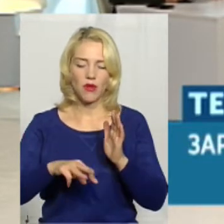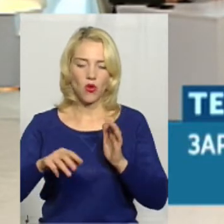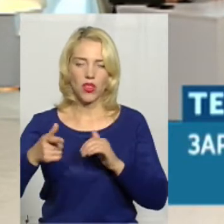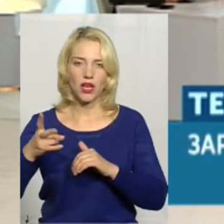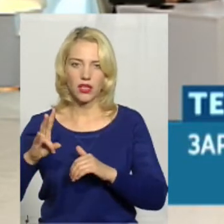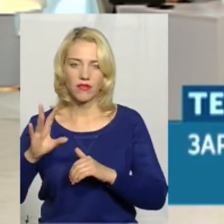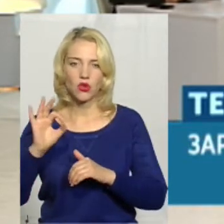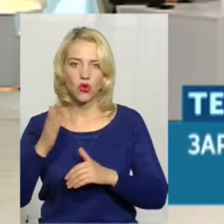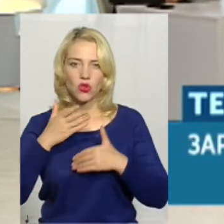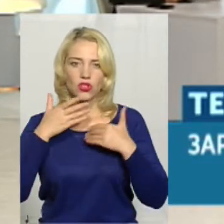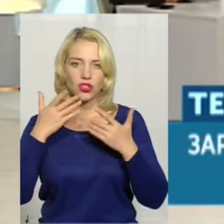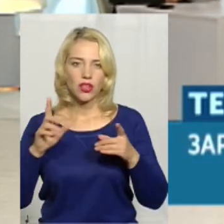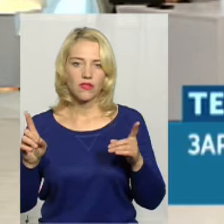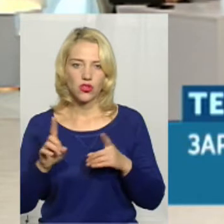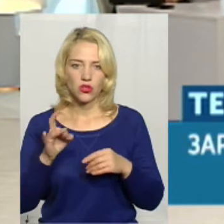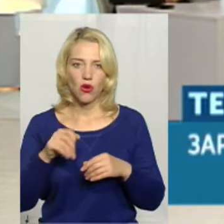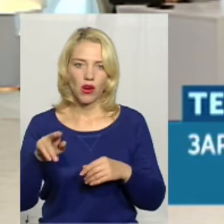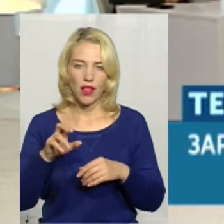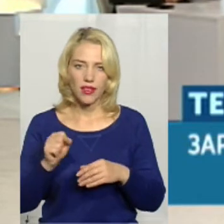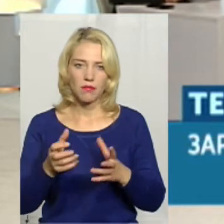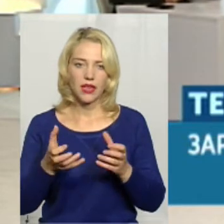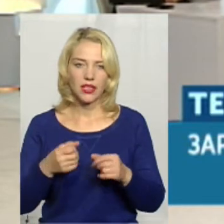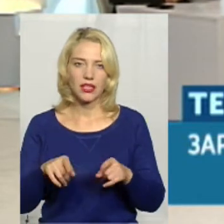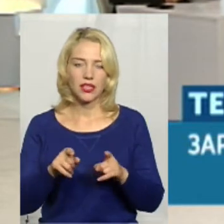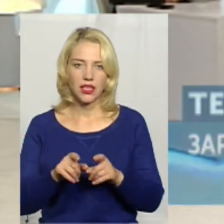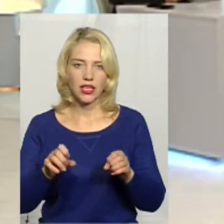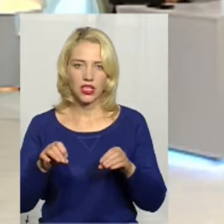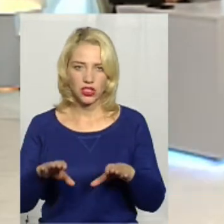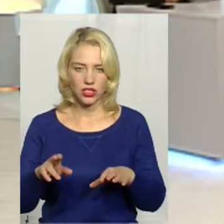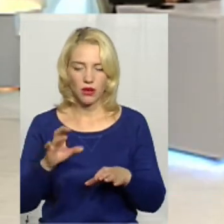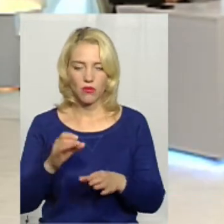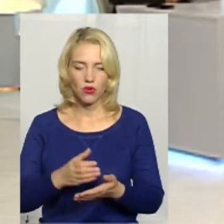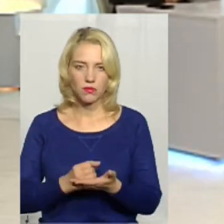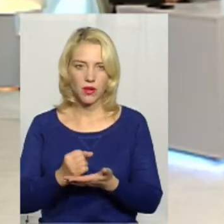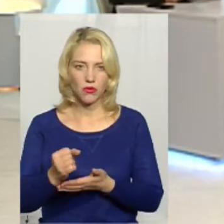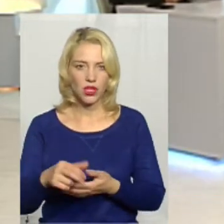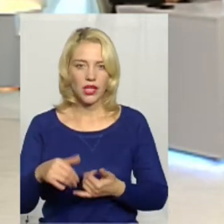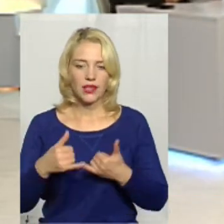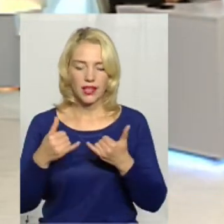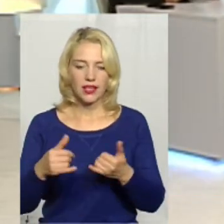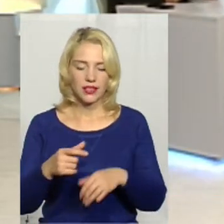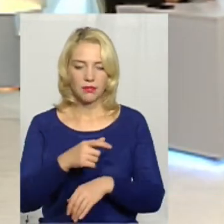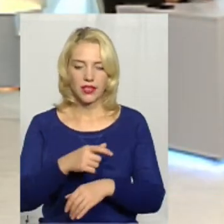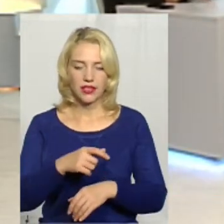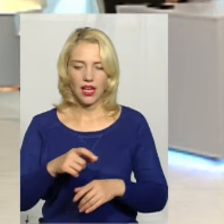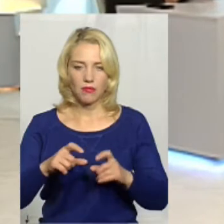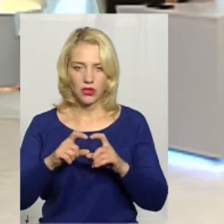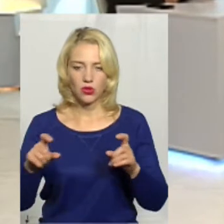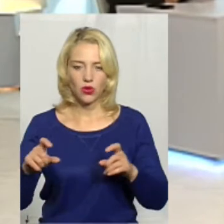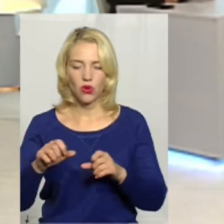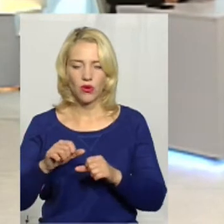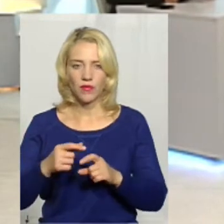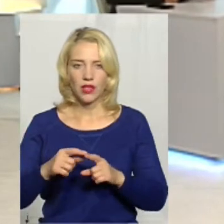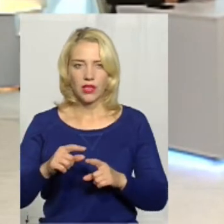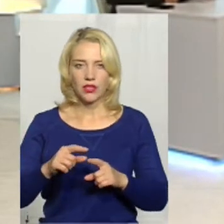Рада прийняла таке рішення про спрямування для Департаменту охорони здоров'я облдержадміністрації майже